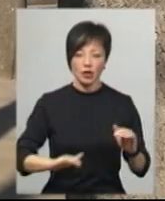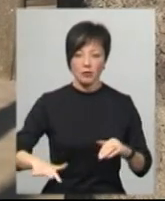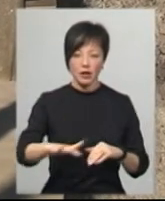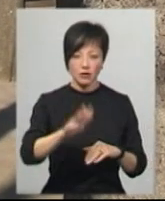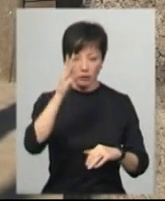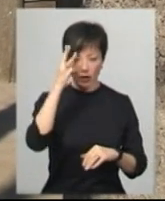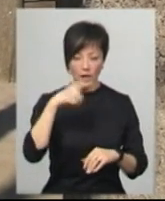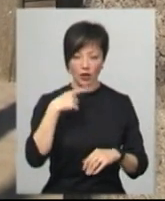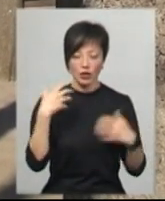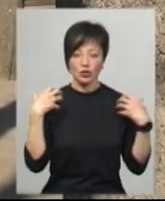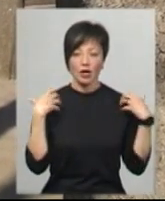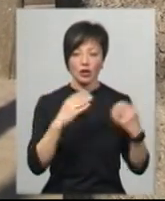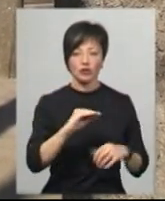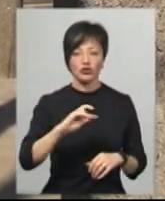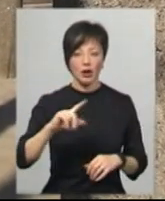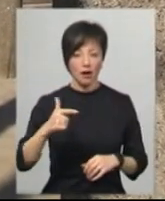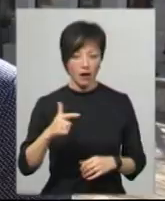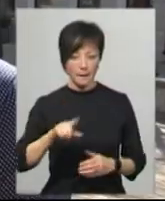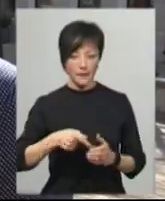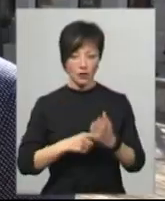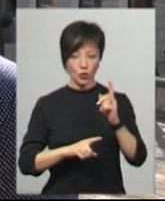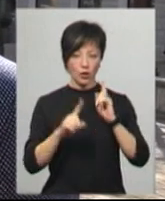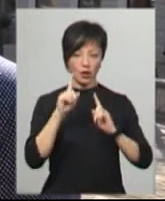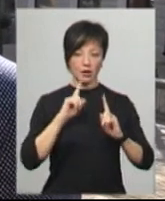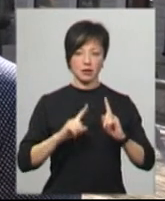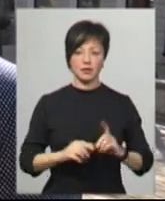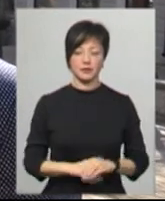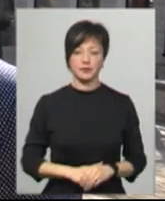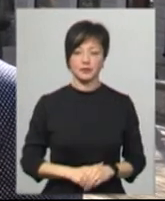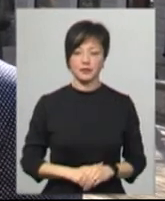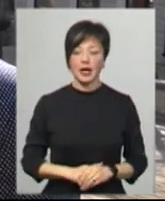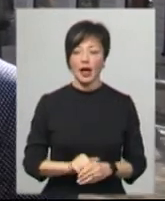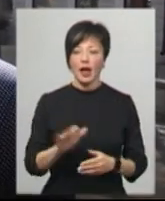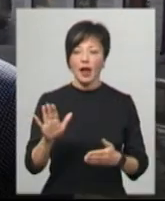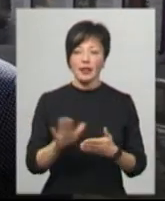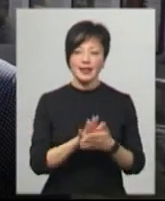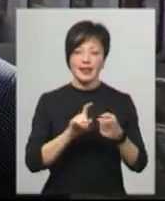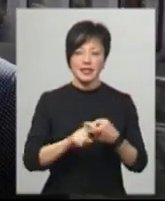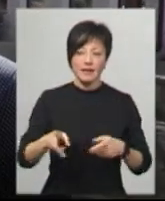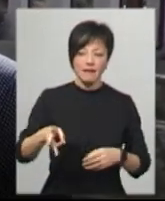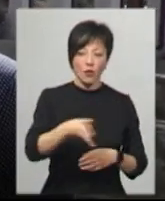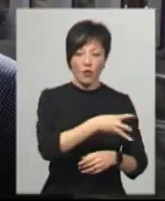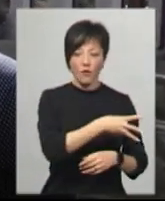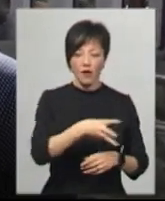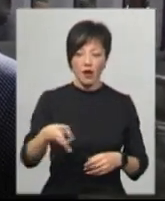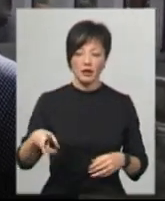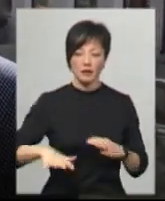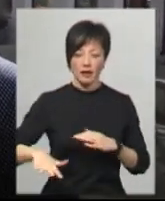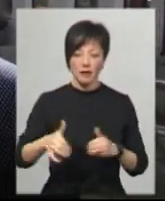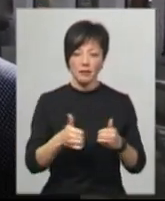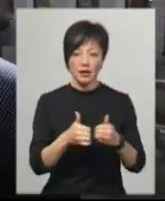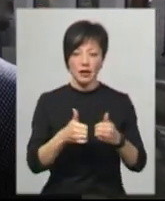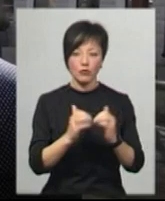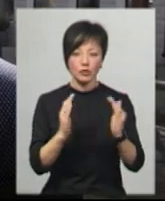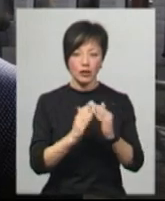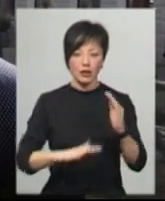начальник управління житлово-комунального господарства Хмельницької міської ради Василь Новачук. Дезінфікувати майданчики на прибудинкових територіях